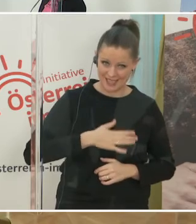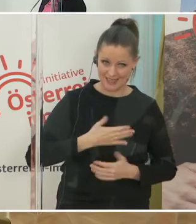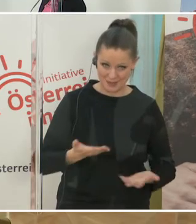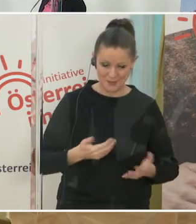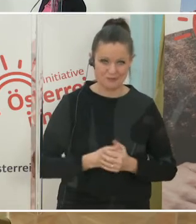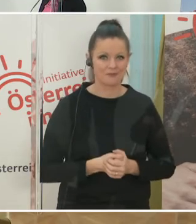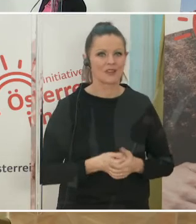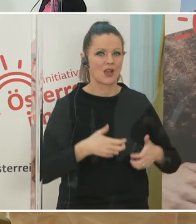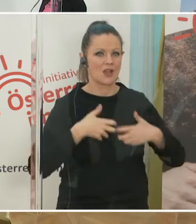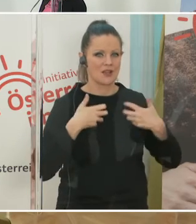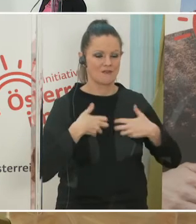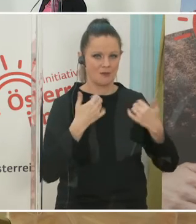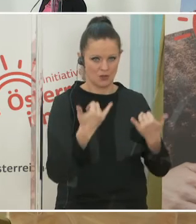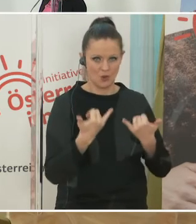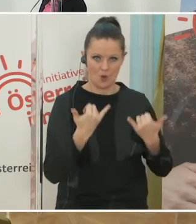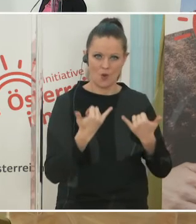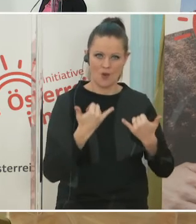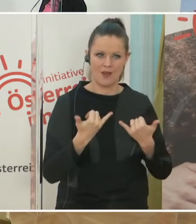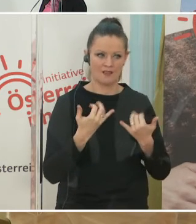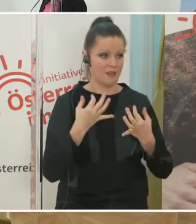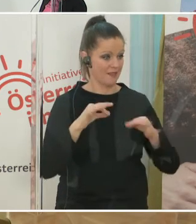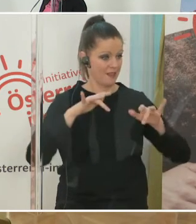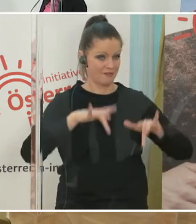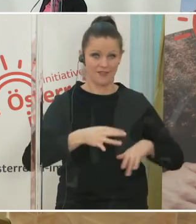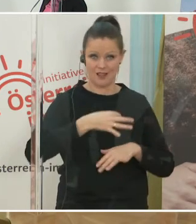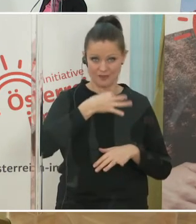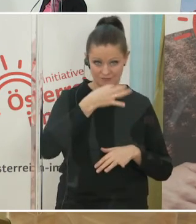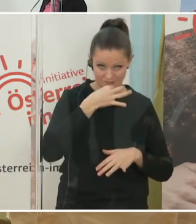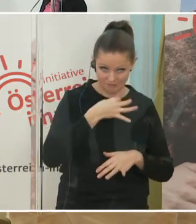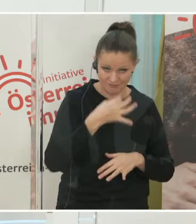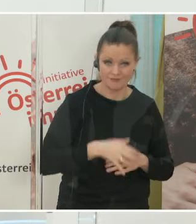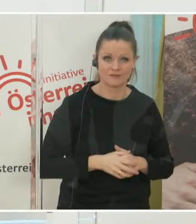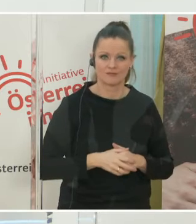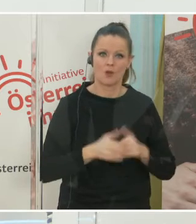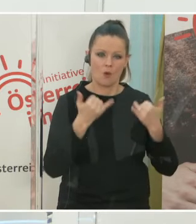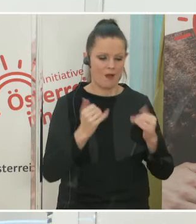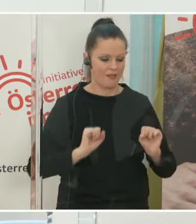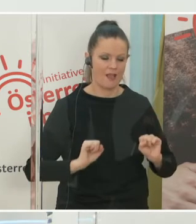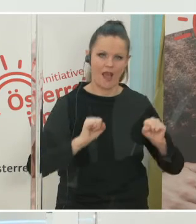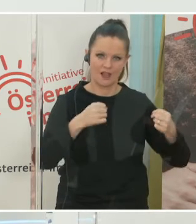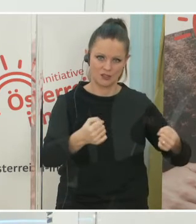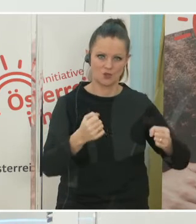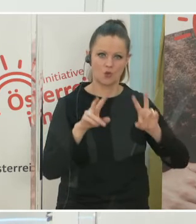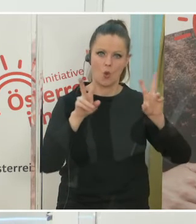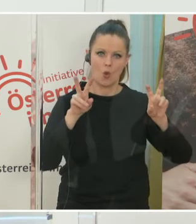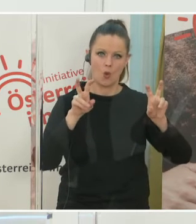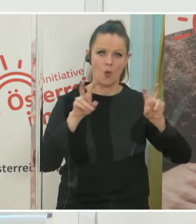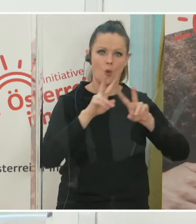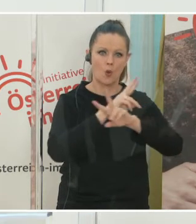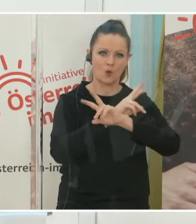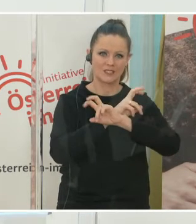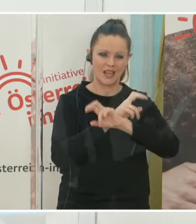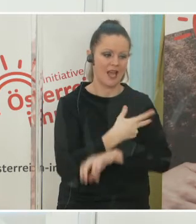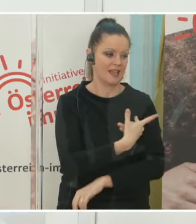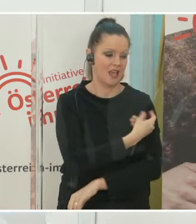Ja, auch ich freue mich, heute hier stehen zu können und bei dieser Aktion Österreich impft mitmachen zu können